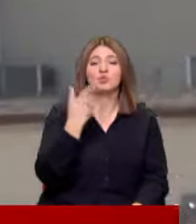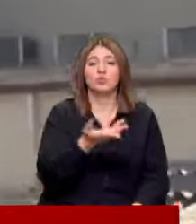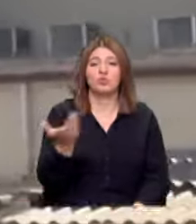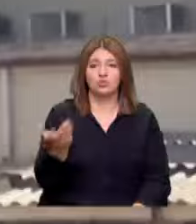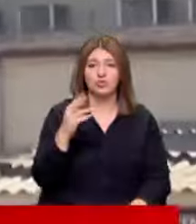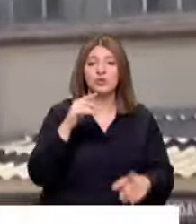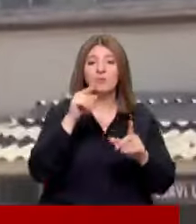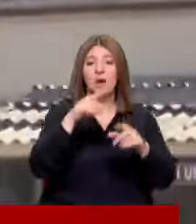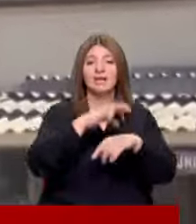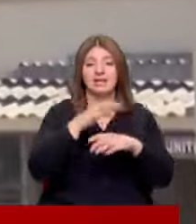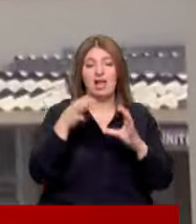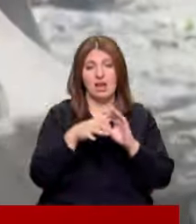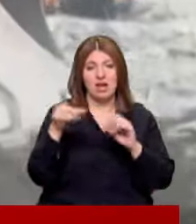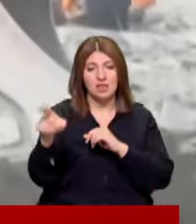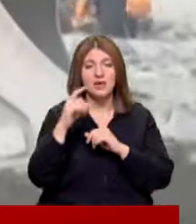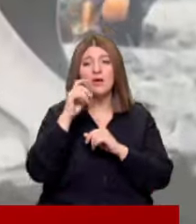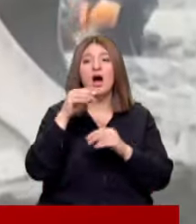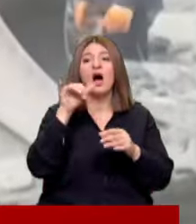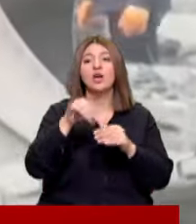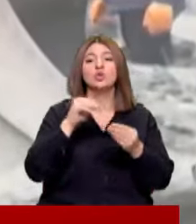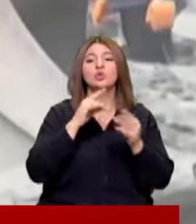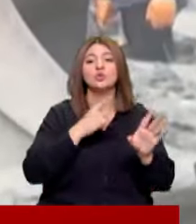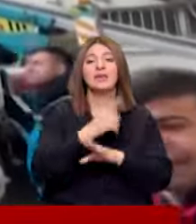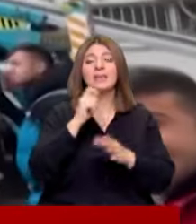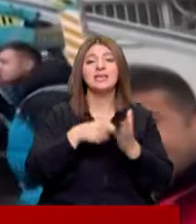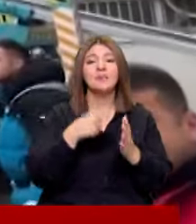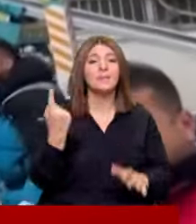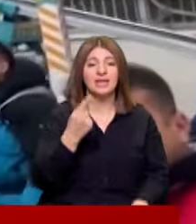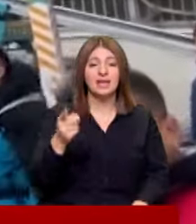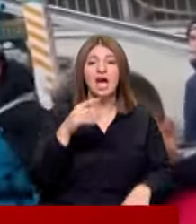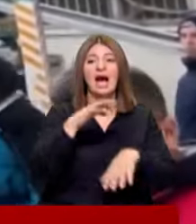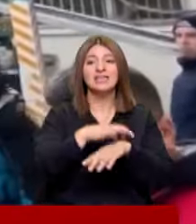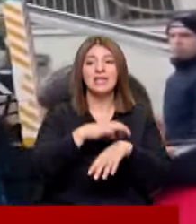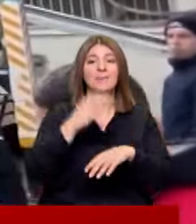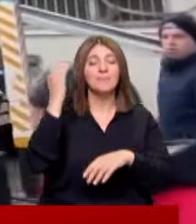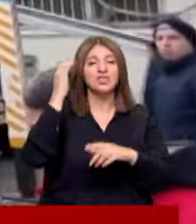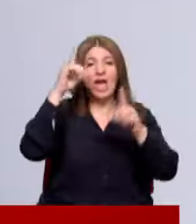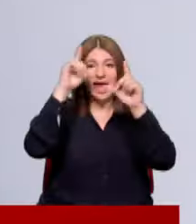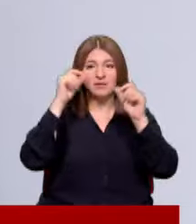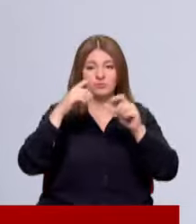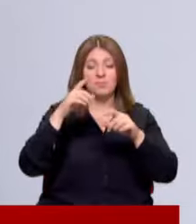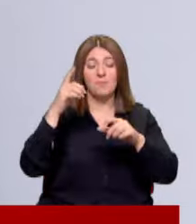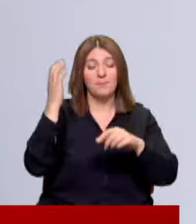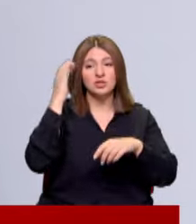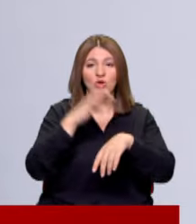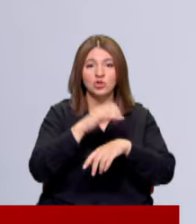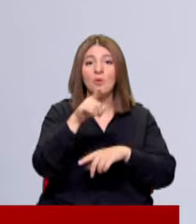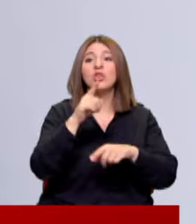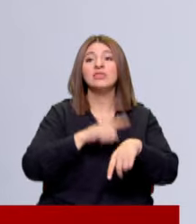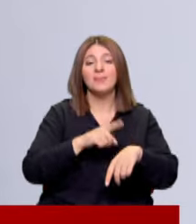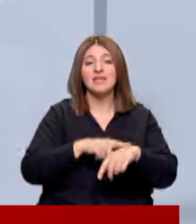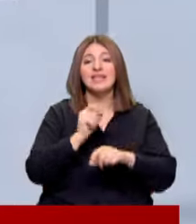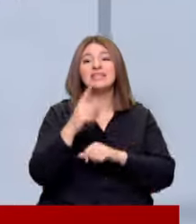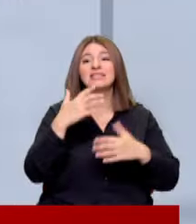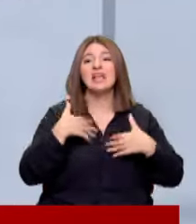kaybettiği hastaneye ilişkin hakkında suç duyurusu yapılan isimlerden biri Hastanenin başhekimi bir diğeri ise dönemin Hatay